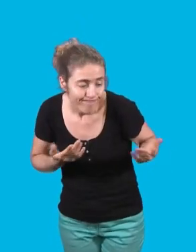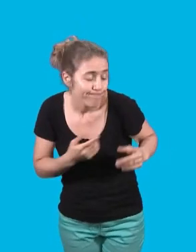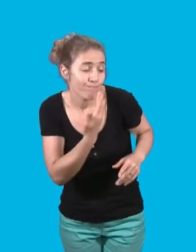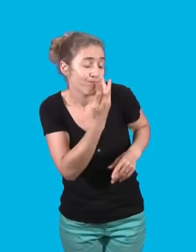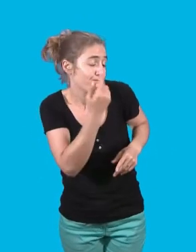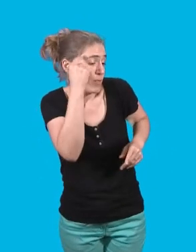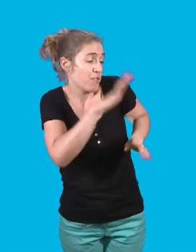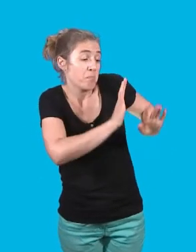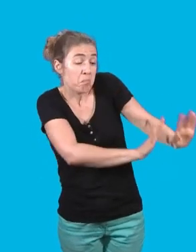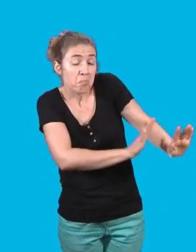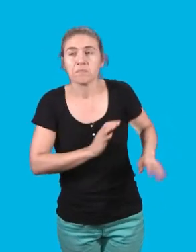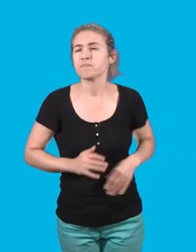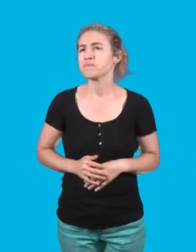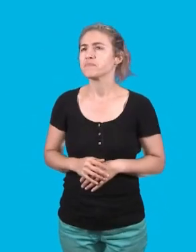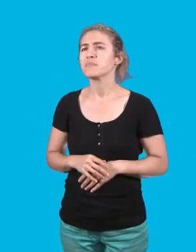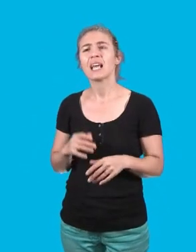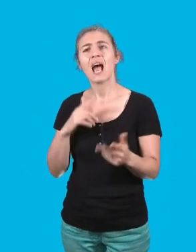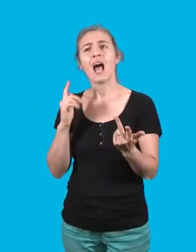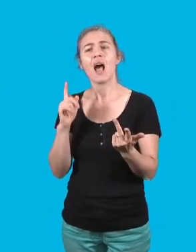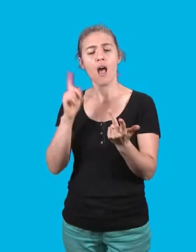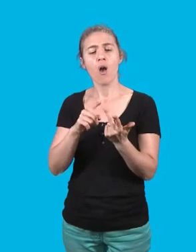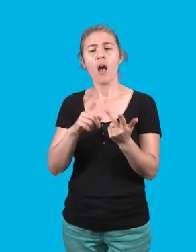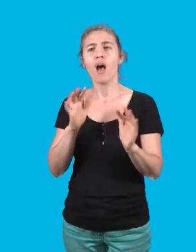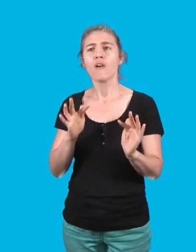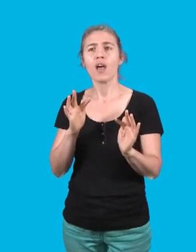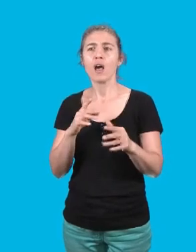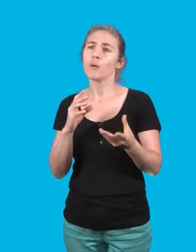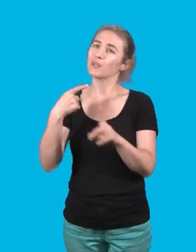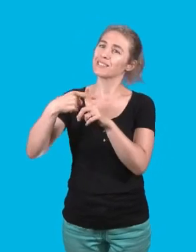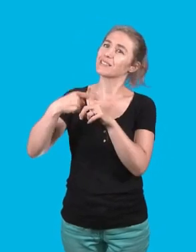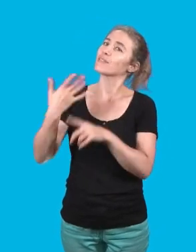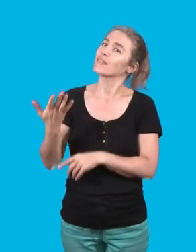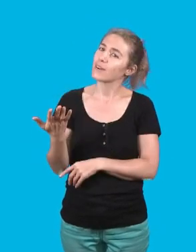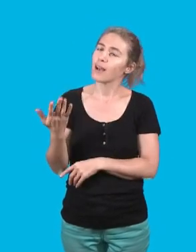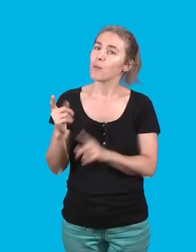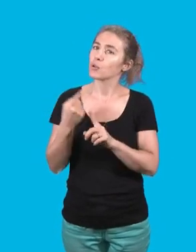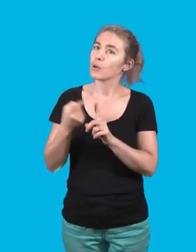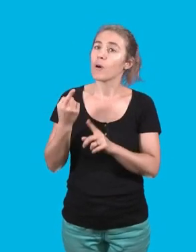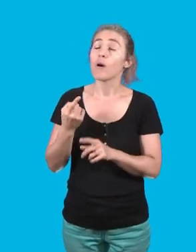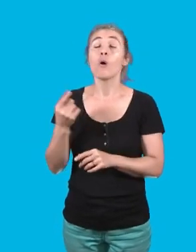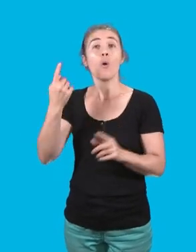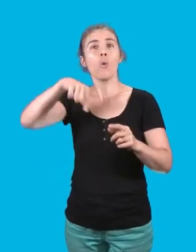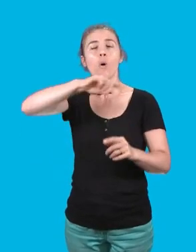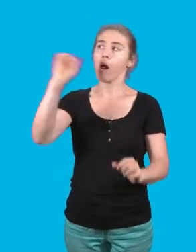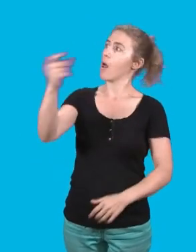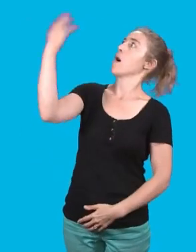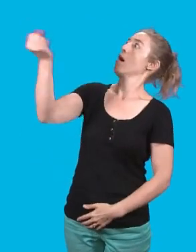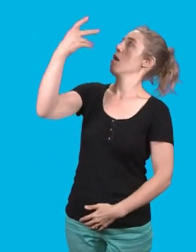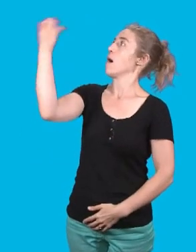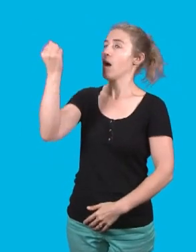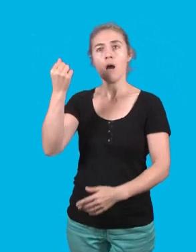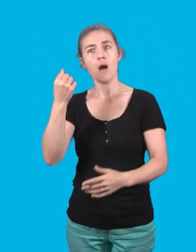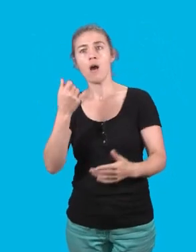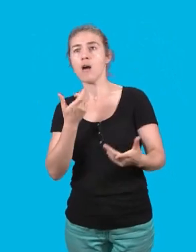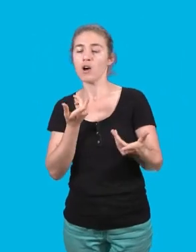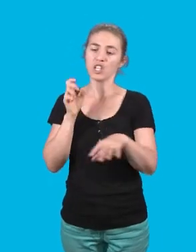parle aussi des trains qui arrivent à l'heure. Parce qu'on nous dresse une alerte générale, un procès en mauvaise